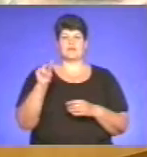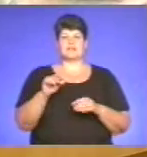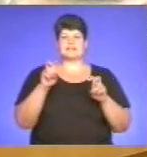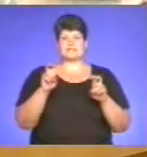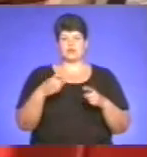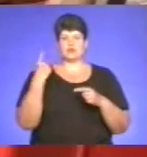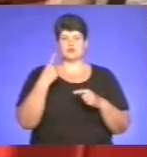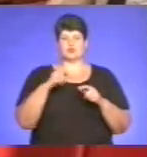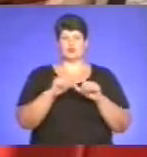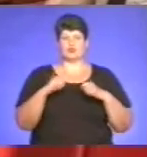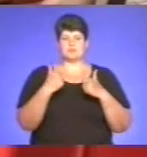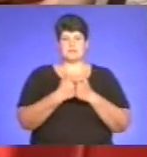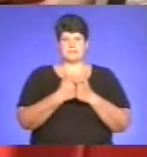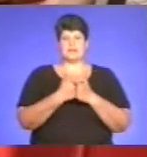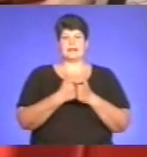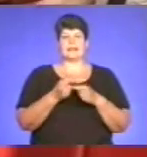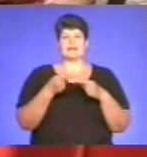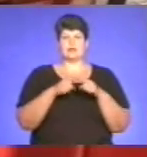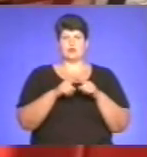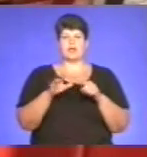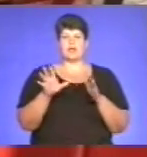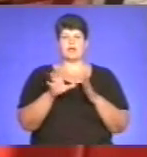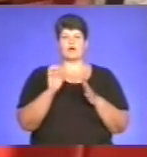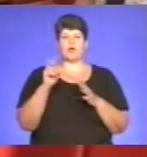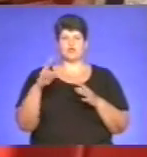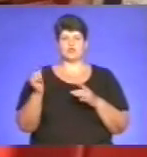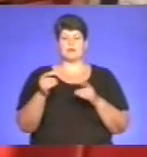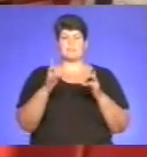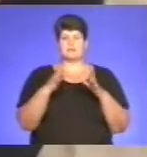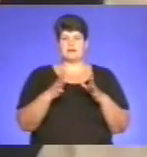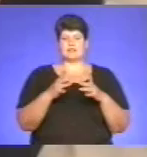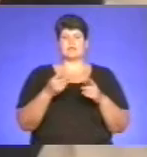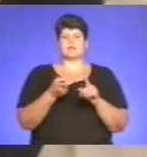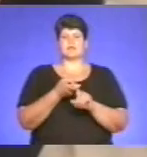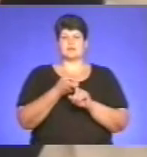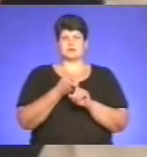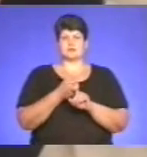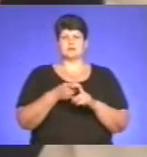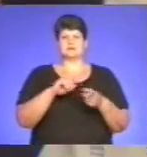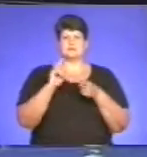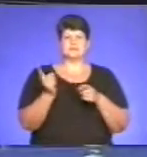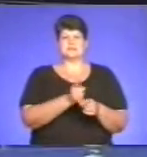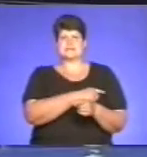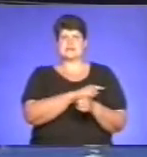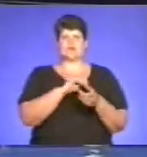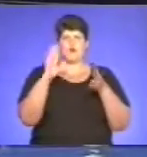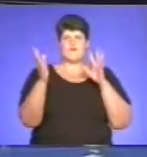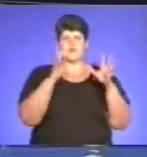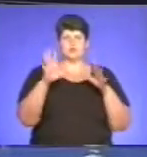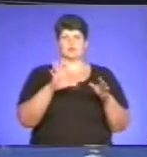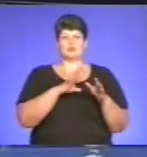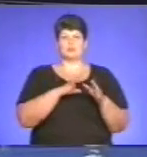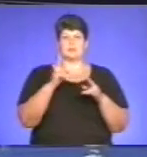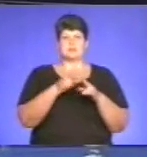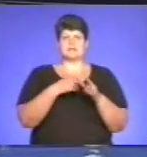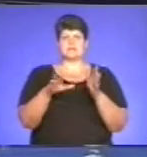комісії з питань техногенно-екологічної безпеки та надзвичайних ситуацій. У наслідок шквальних поривів вітру та дощу було знестромлено 185